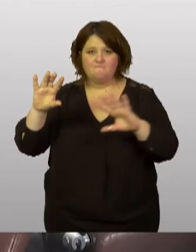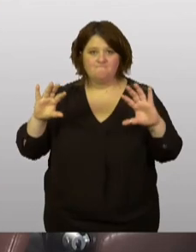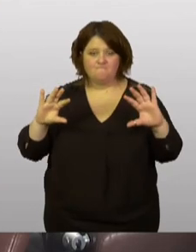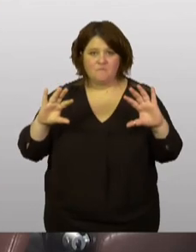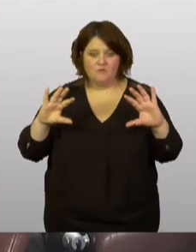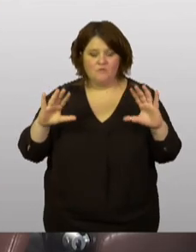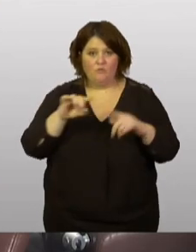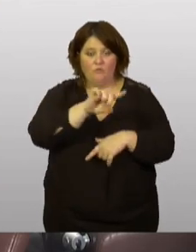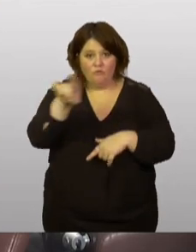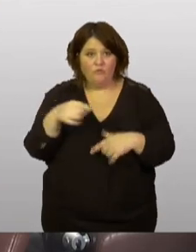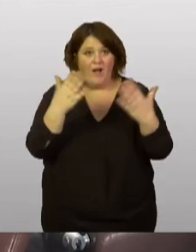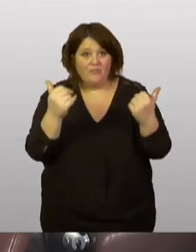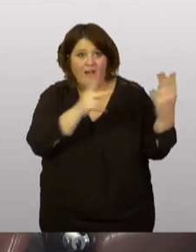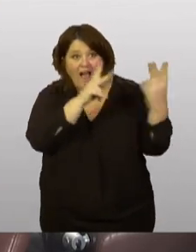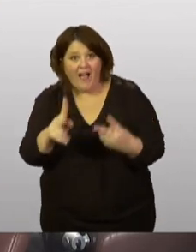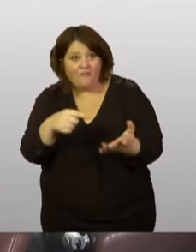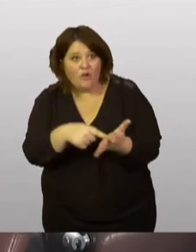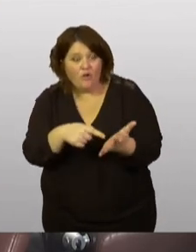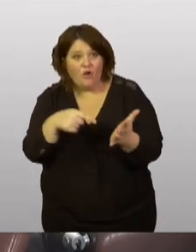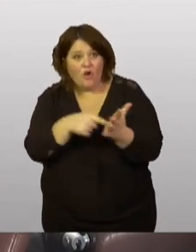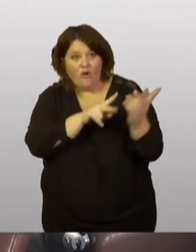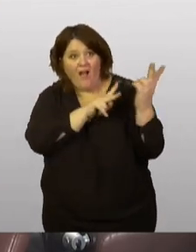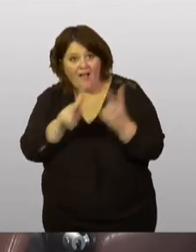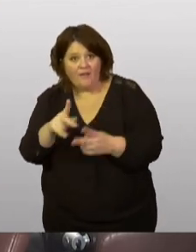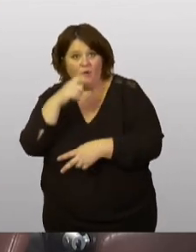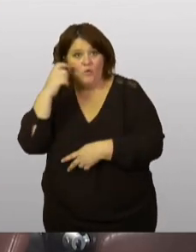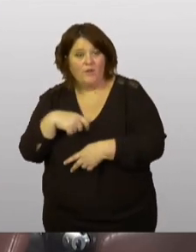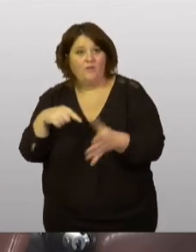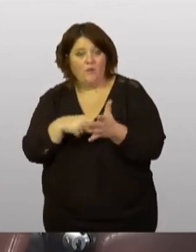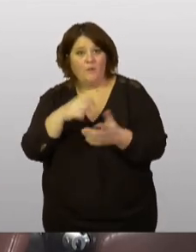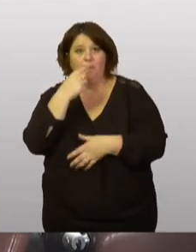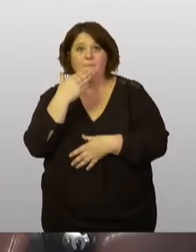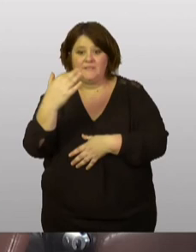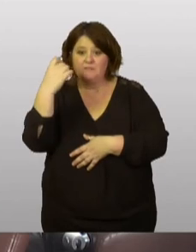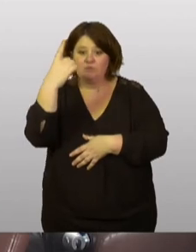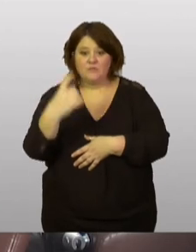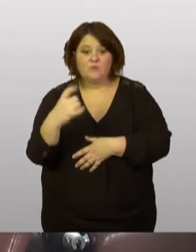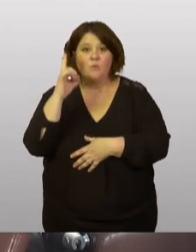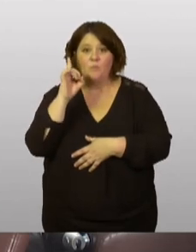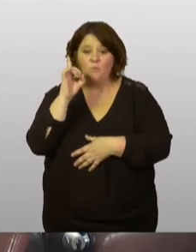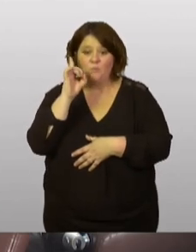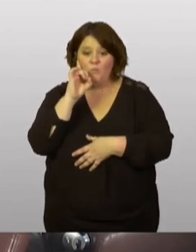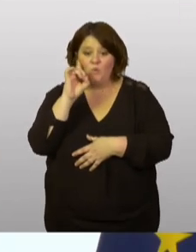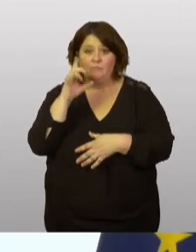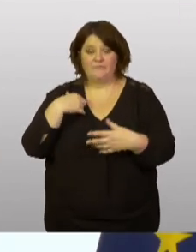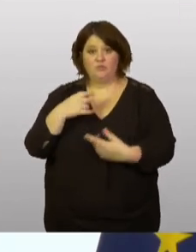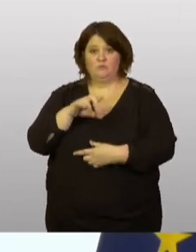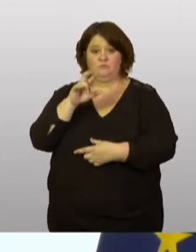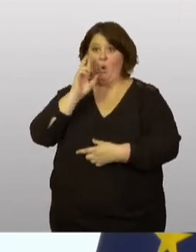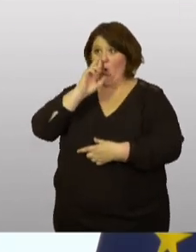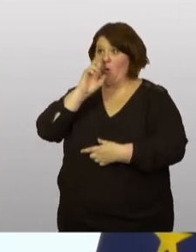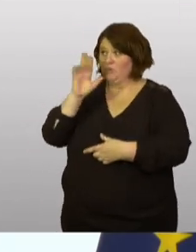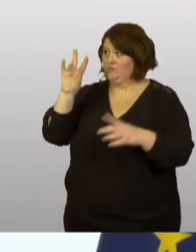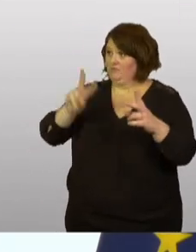Alors, vous attendez qu'ils arrivent quand ? Quand est-ce qu peuvent arriver en Ukraine ? Merci pour votre question. Vu que les Russes ont détruit notre